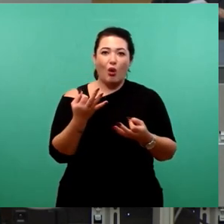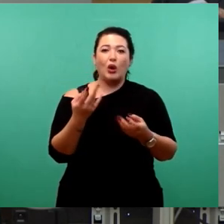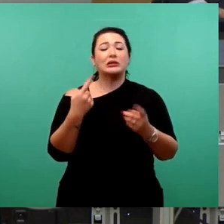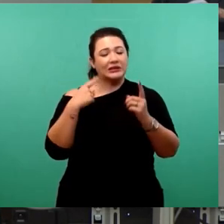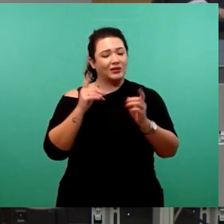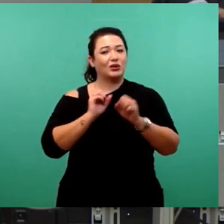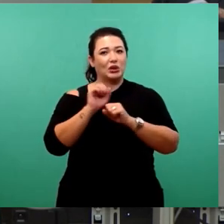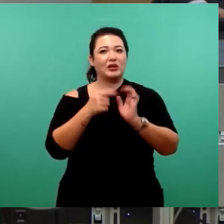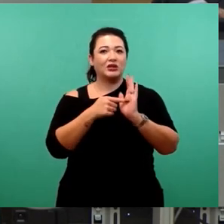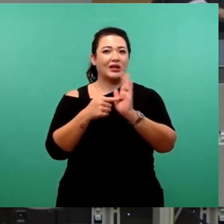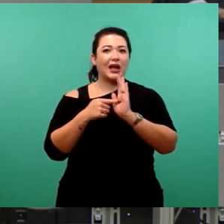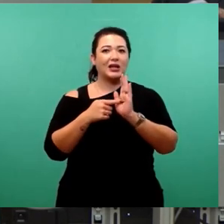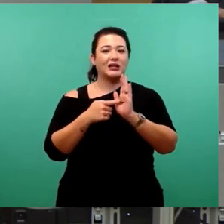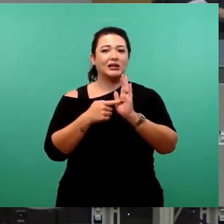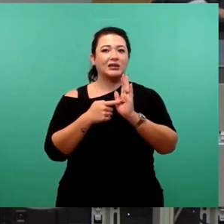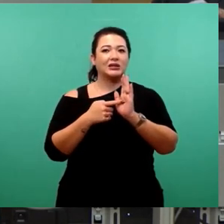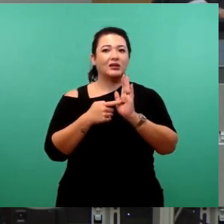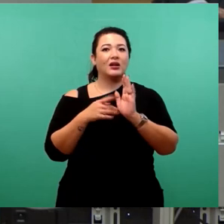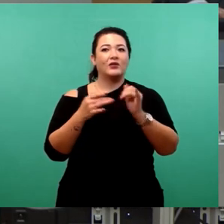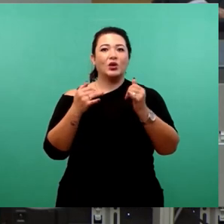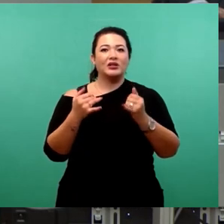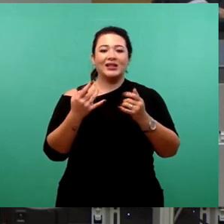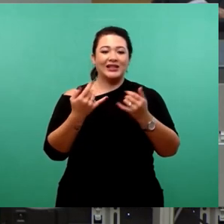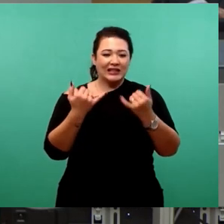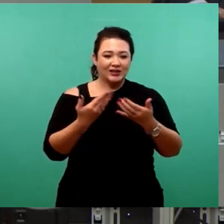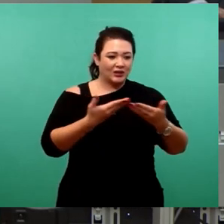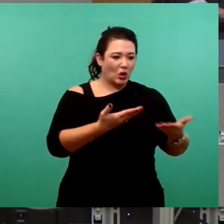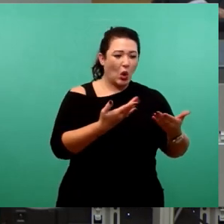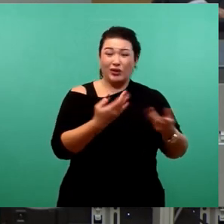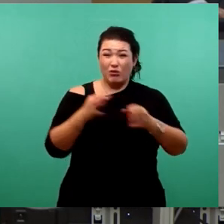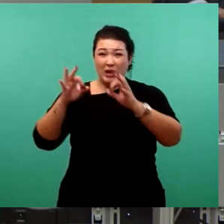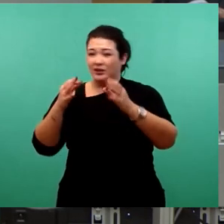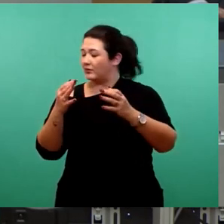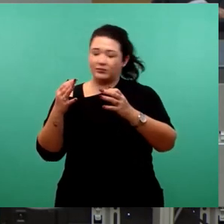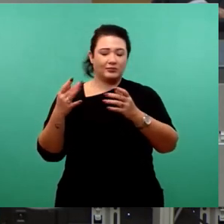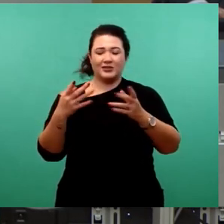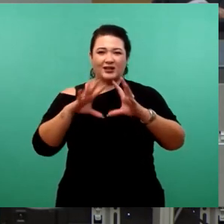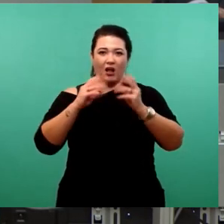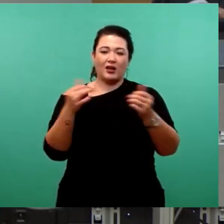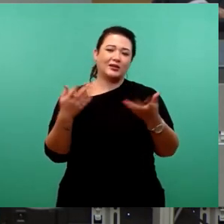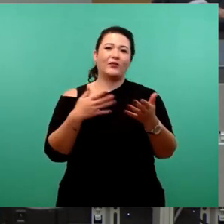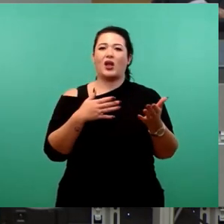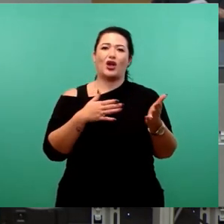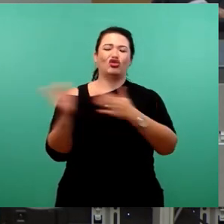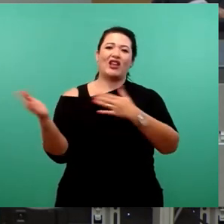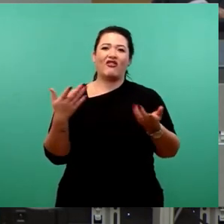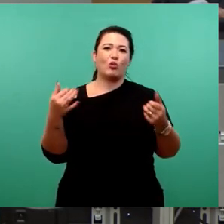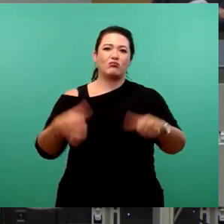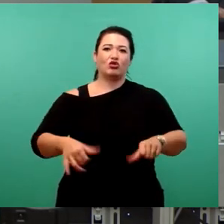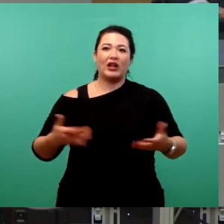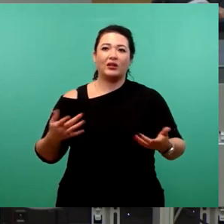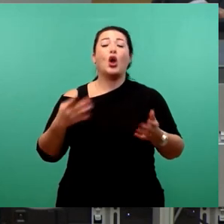das ist noch nicht mal besser, als das jetzige ist. Es ist morx und für morx steht die SPD-Fraktion nicht zur Verfügung.